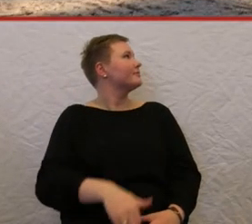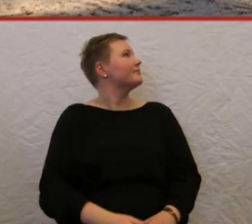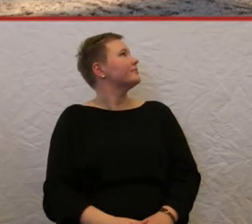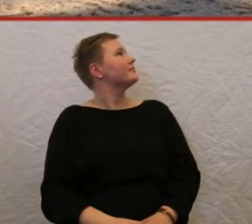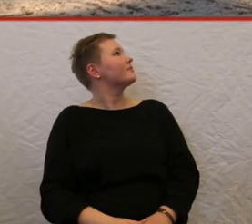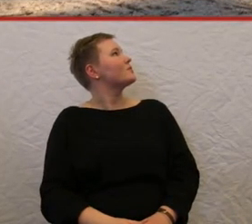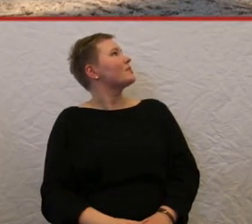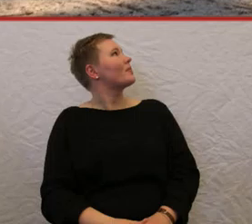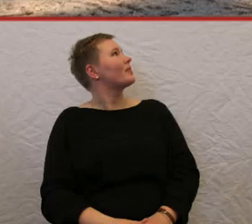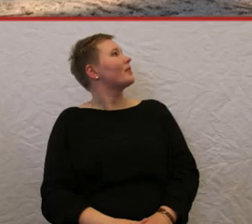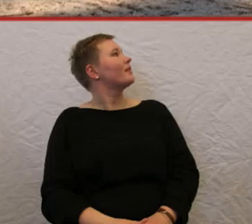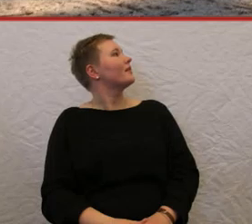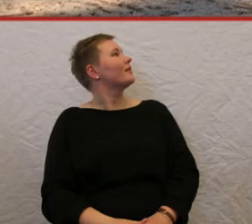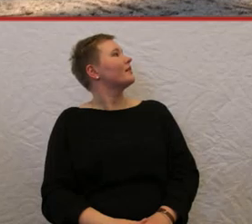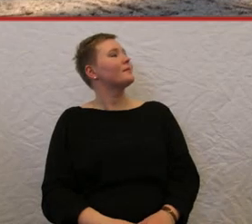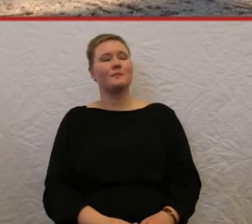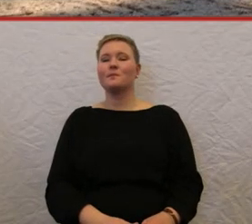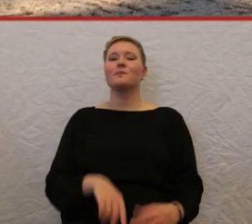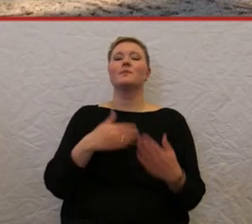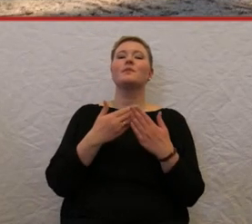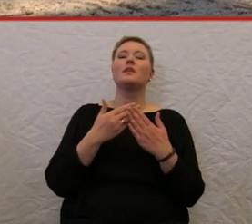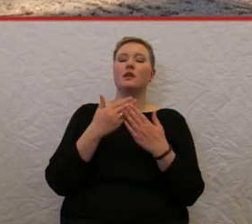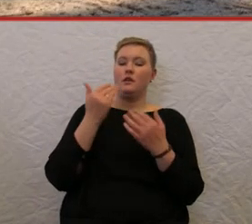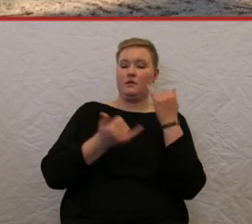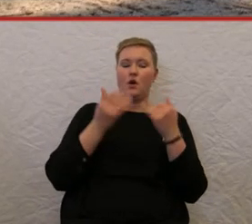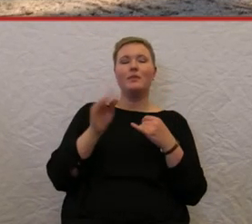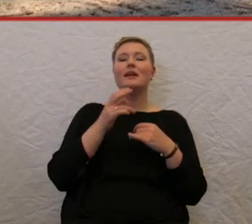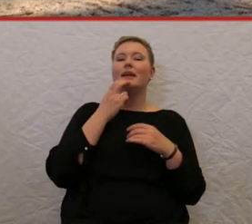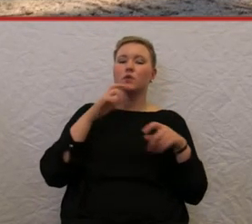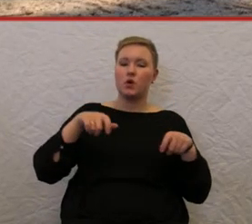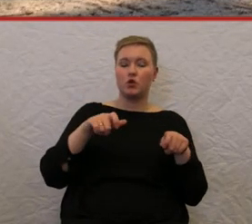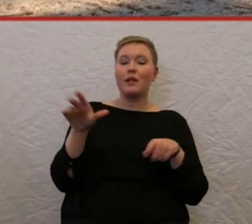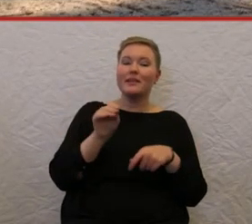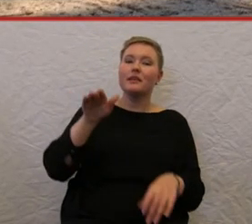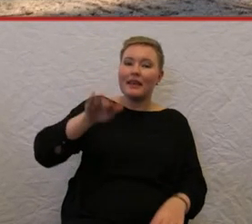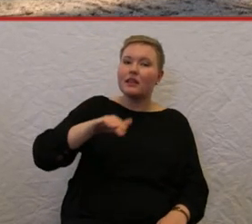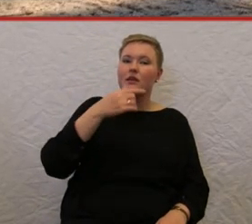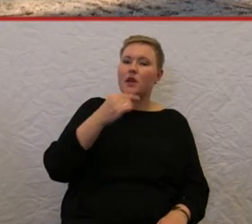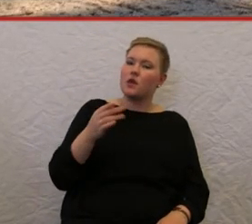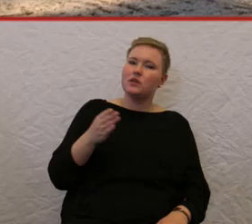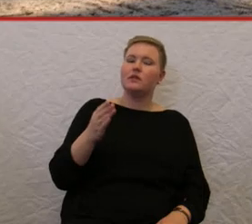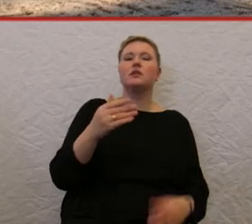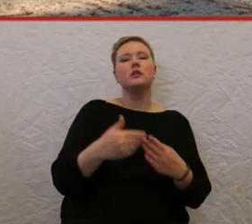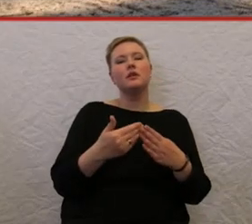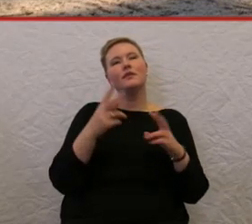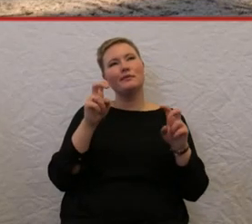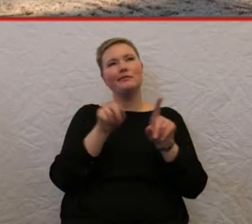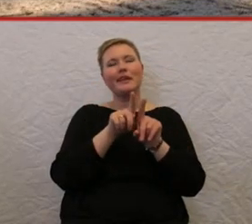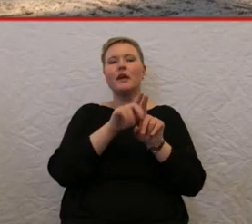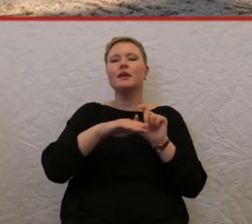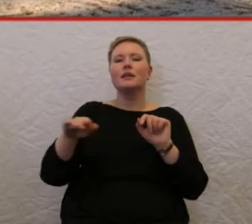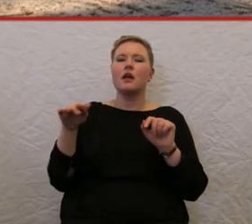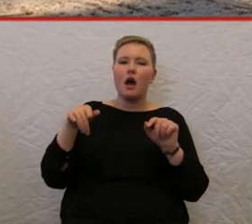Frau mit ihrem Elektrorollstuhl offensichtlich mit ihrem Kind unterwegs sein wollte, und sich dann eine Art Kinderwagenfunktion aus